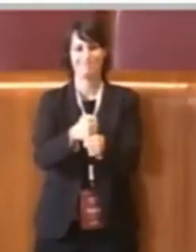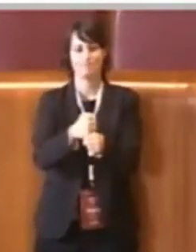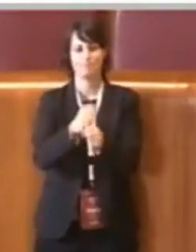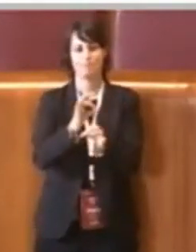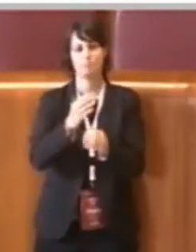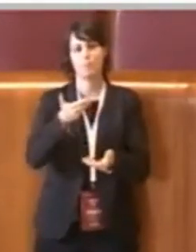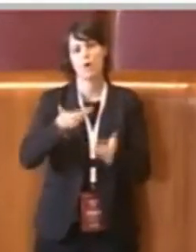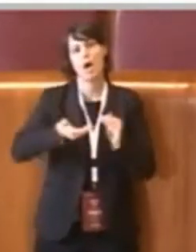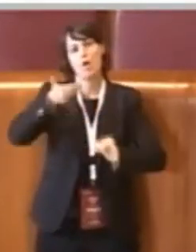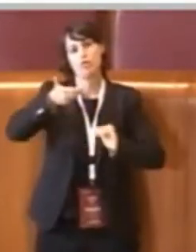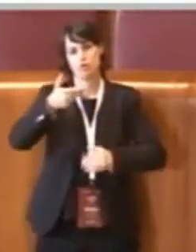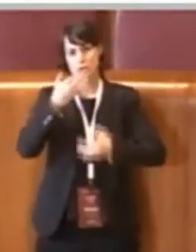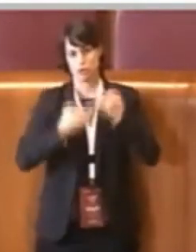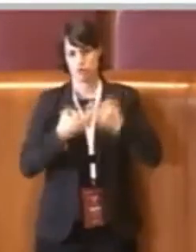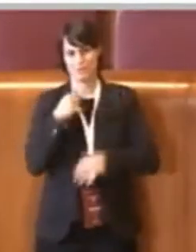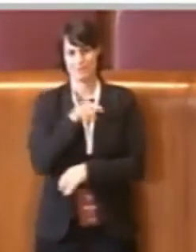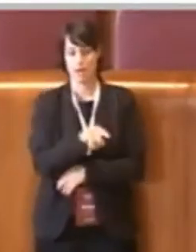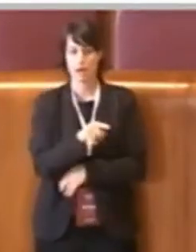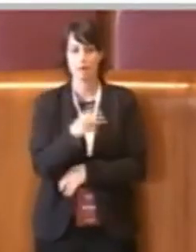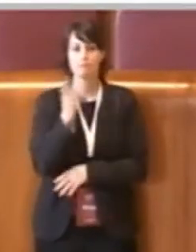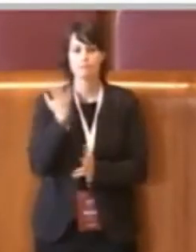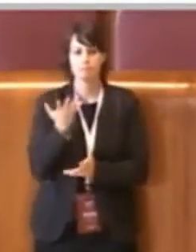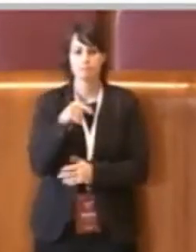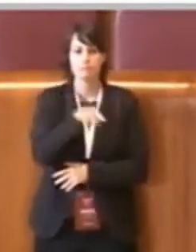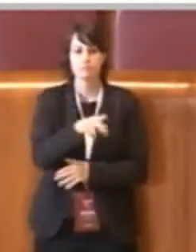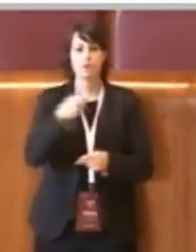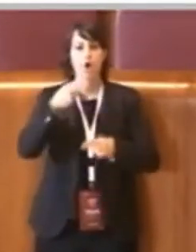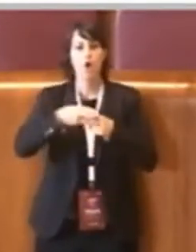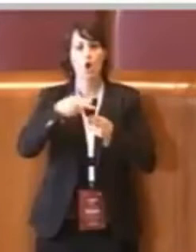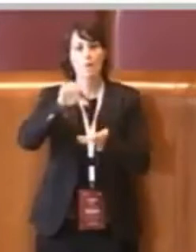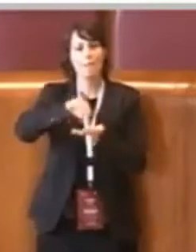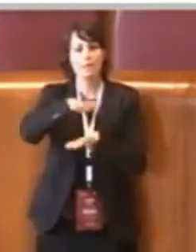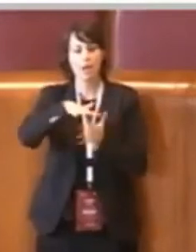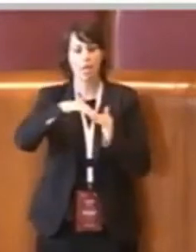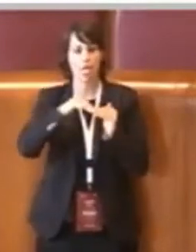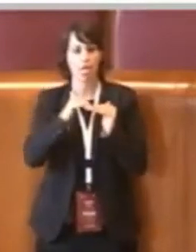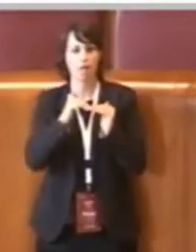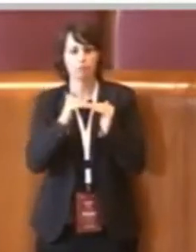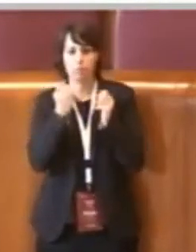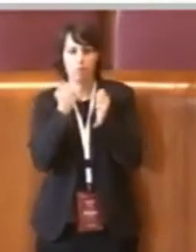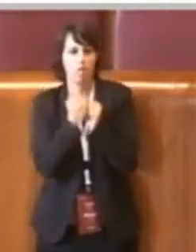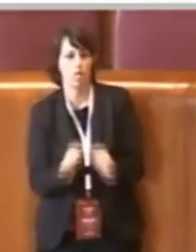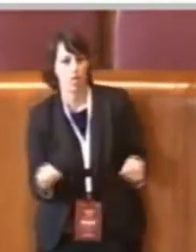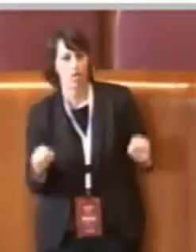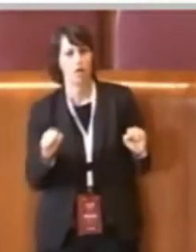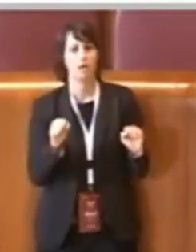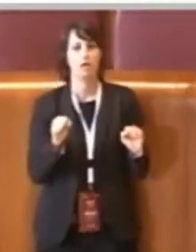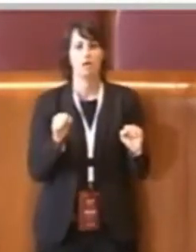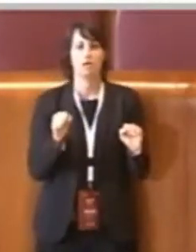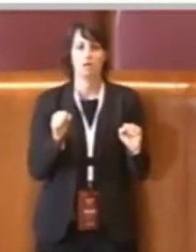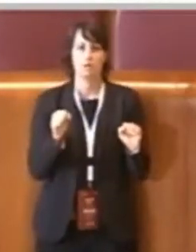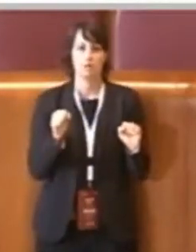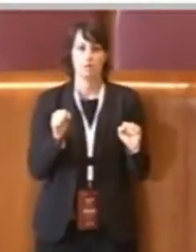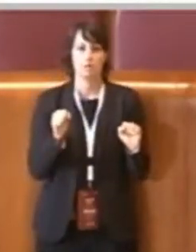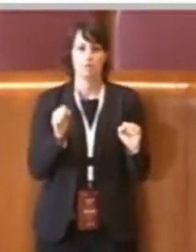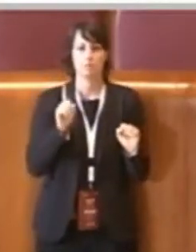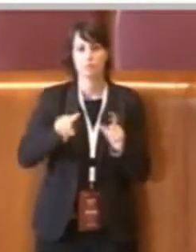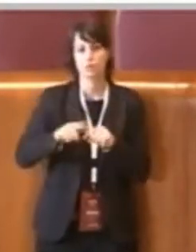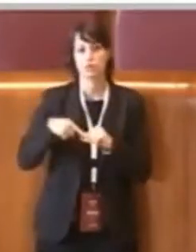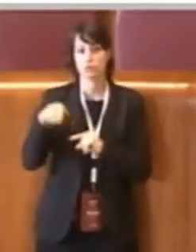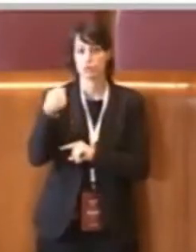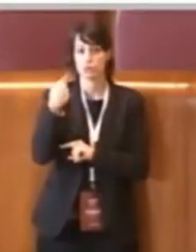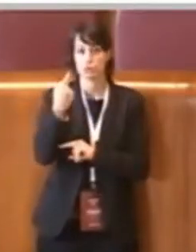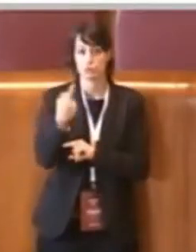giudiziaria che vedono Roma Capitale soccombente anche eventualmente dopo dove è stato